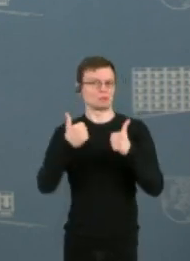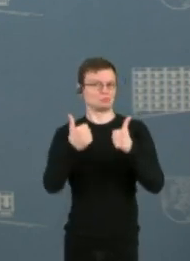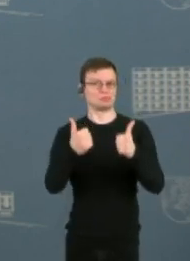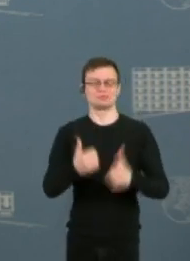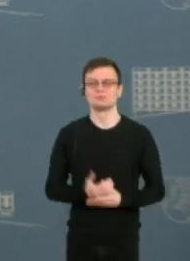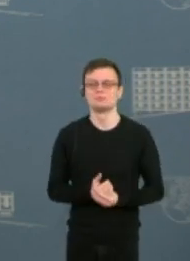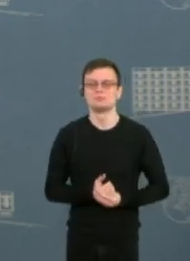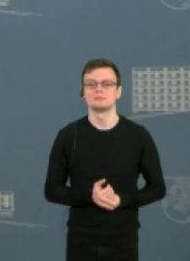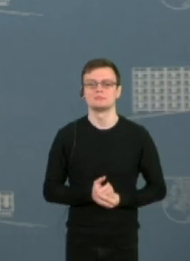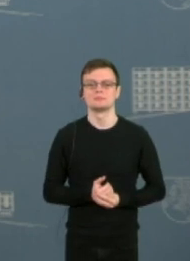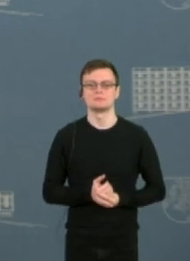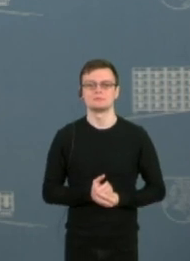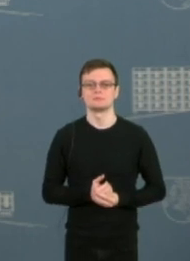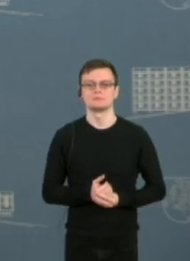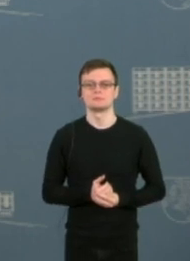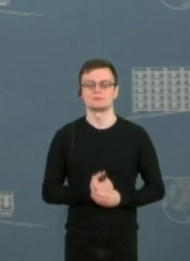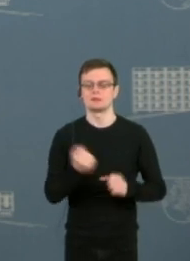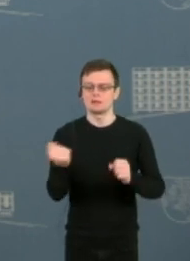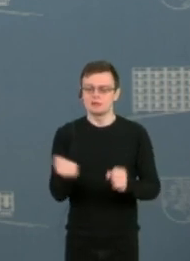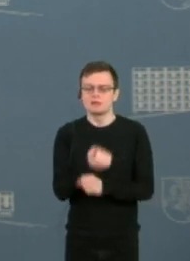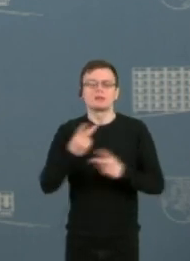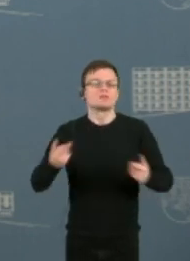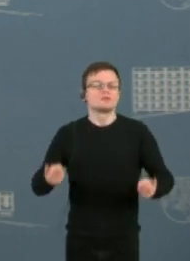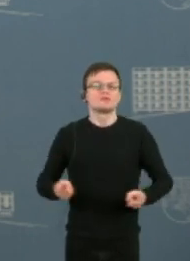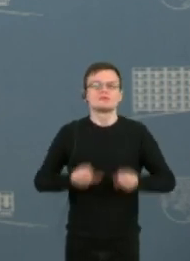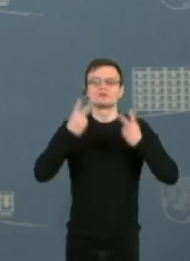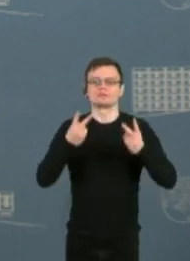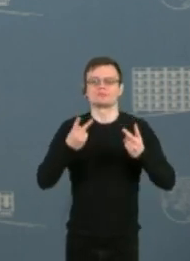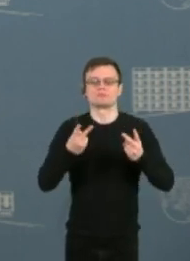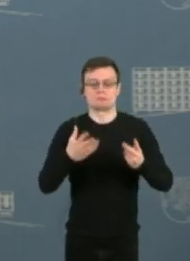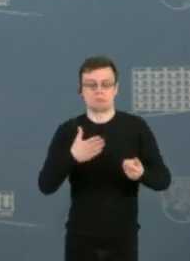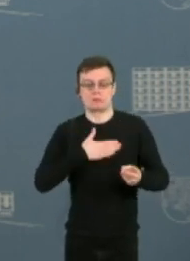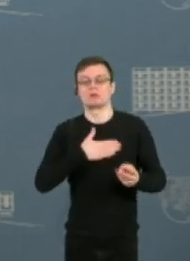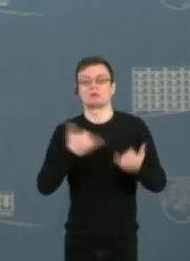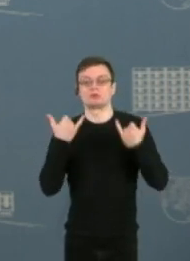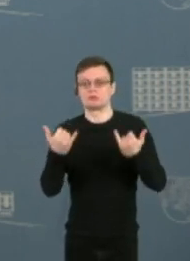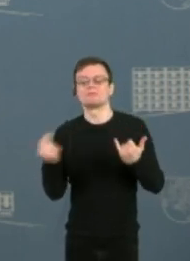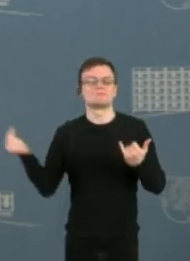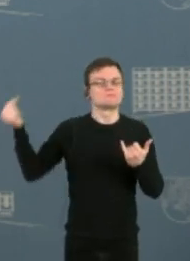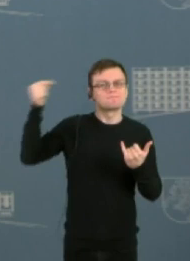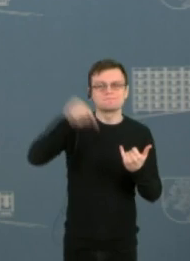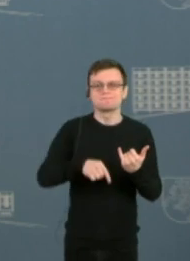Iš tikrųjų, reikia pasidžiaugti tuo ir mano. Šiandieninis vizitas